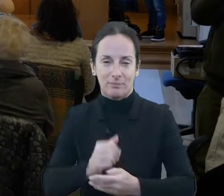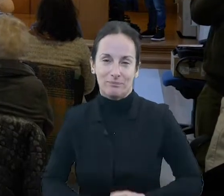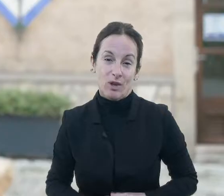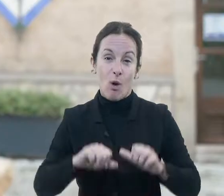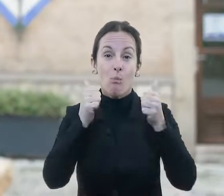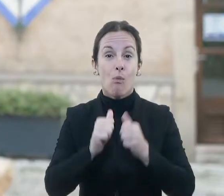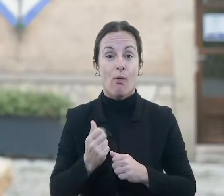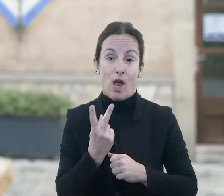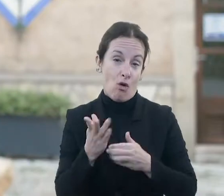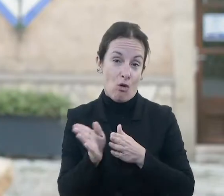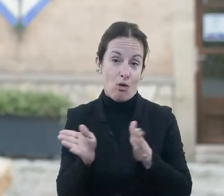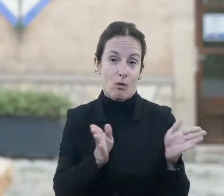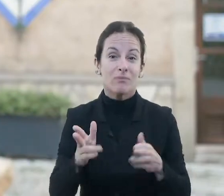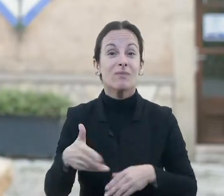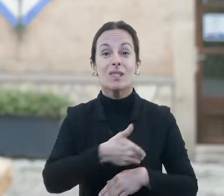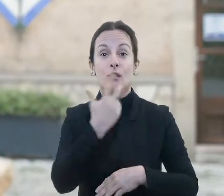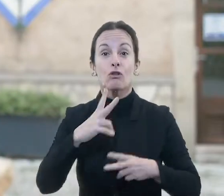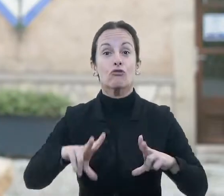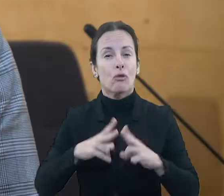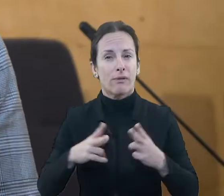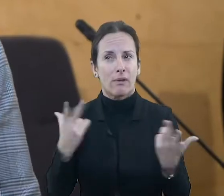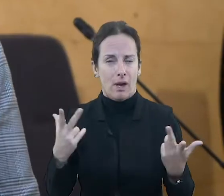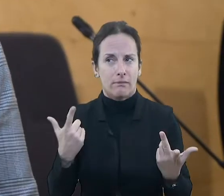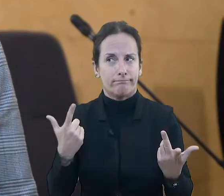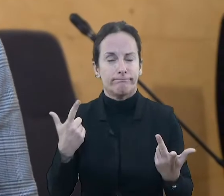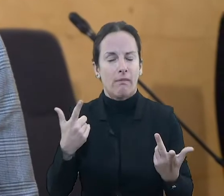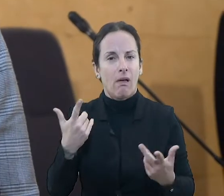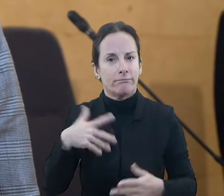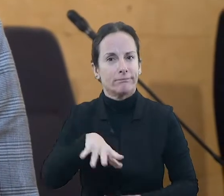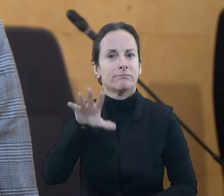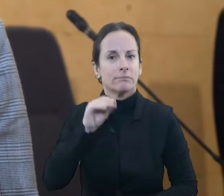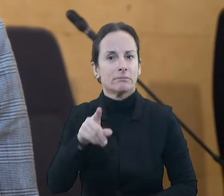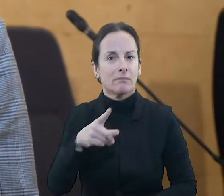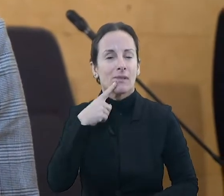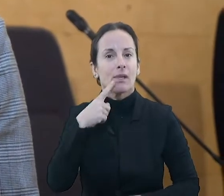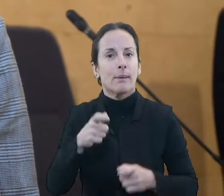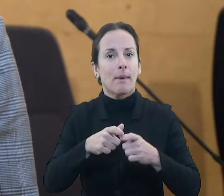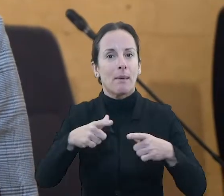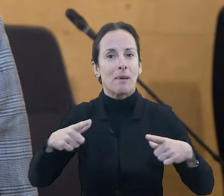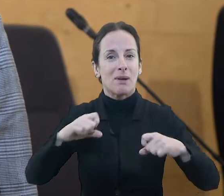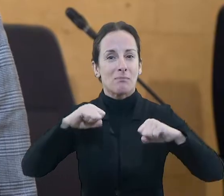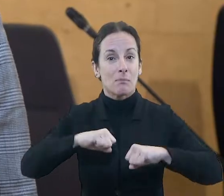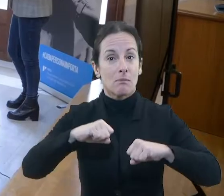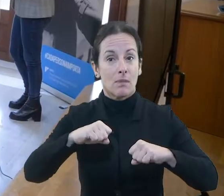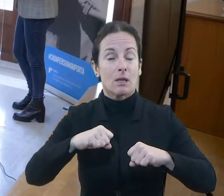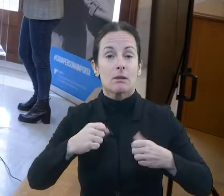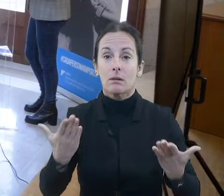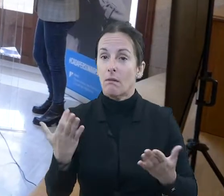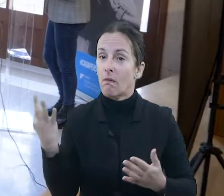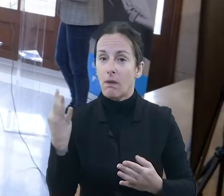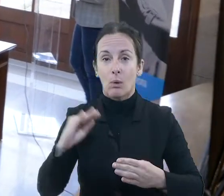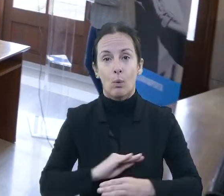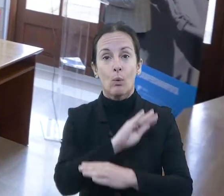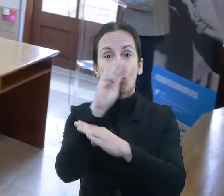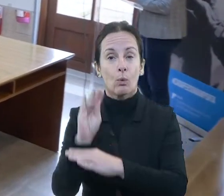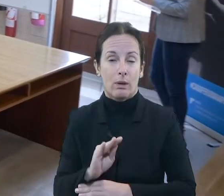conscients que a la societat cada vegada tenim més gent envahida, l'esperança de vida s'allarga més, per tant és important reforçar tot el que són els serveis de l